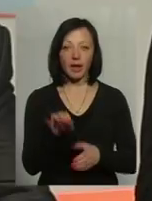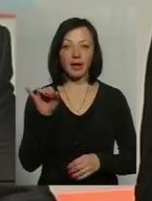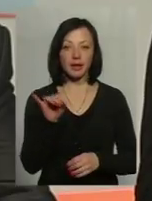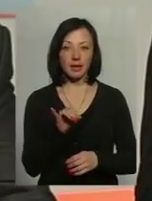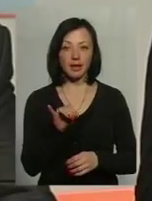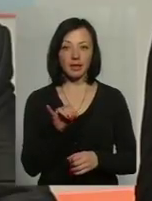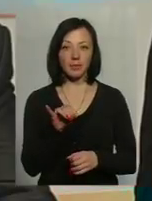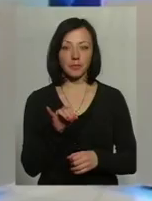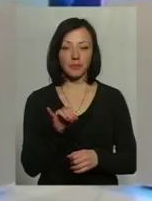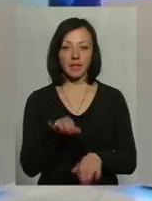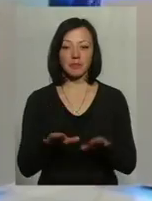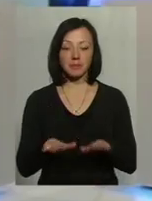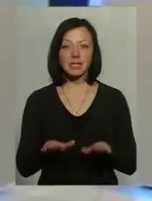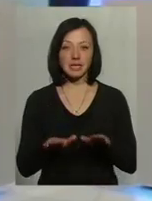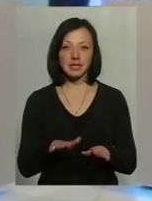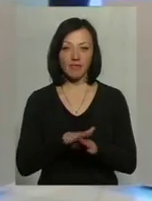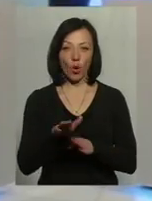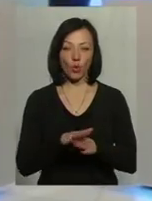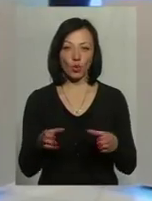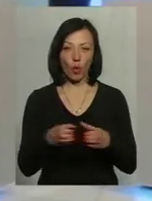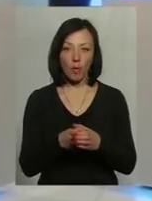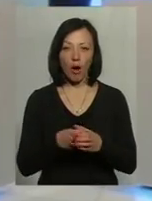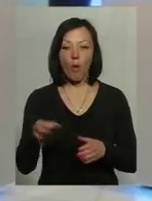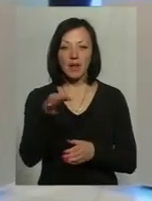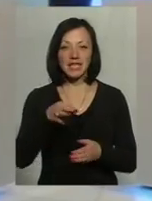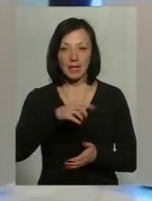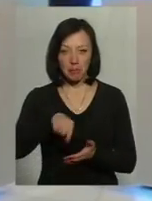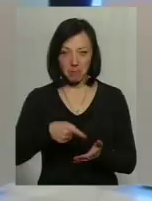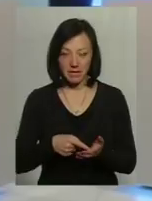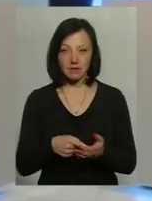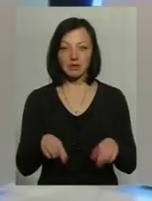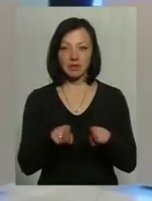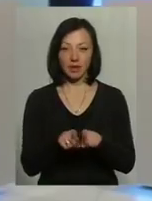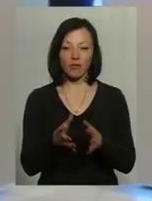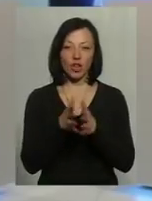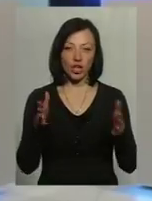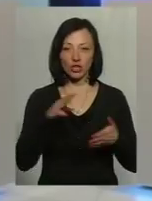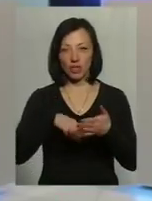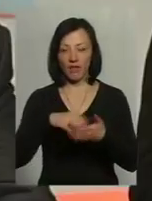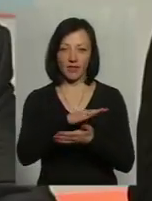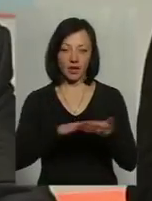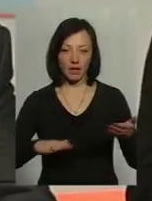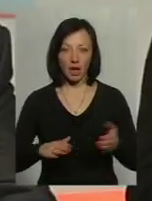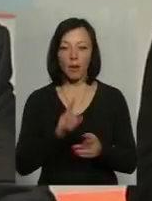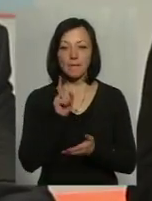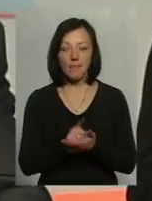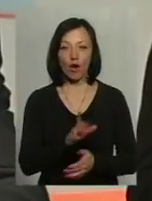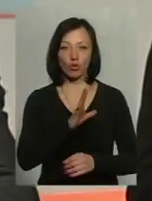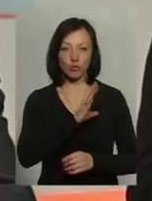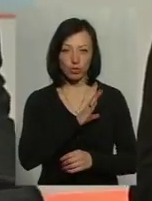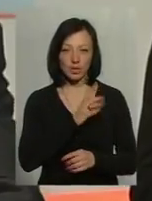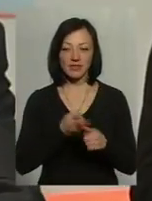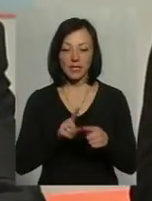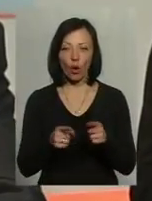міськвиконкомам містообласного значення. Такі повноваження щодо великих штрафів і так далі. Мають бути в